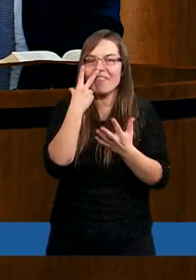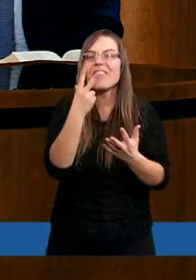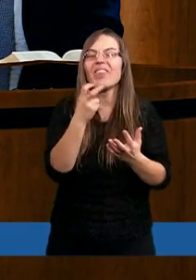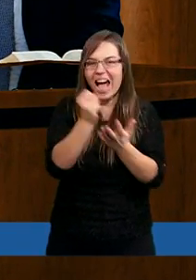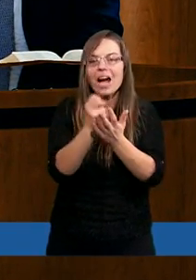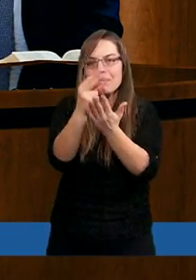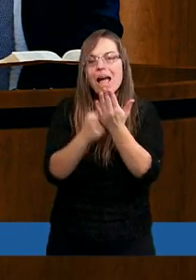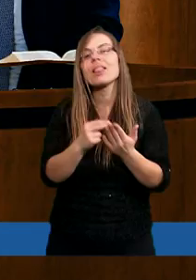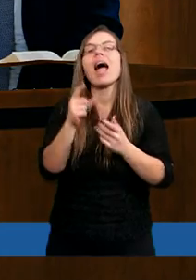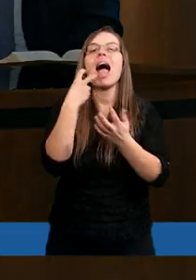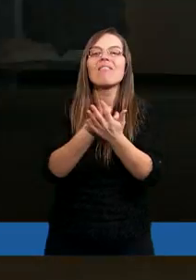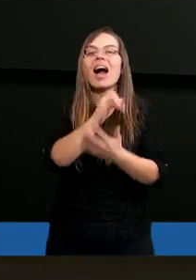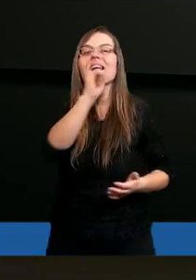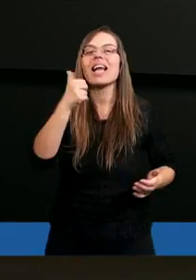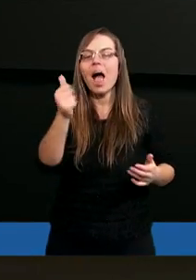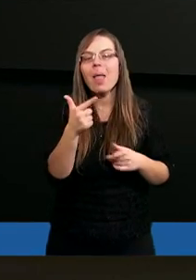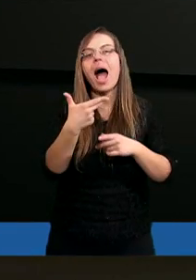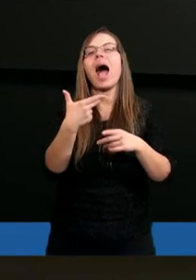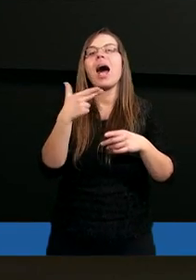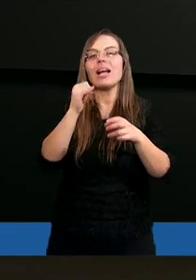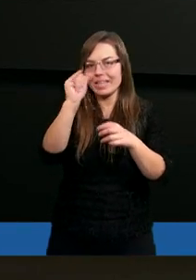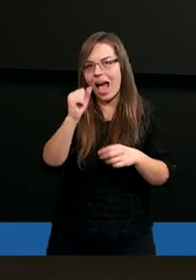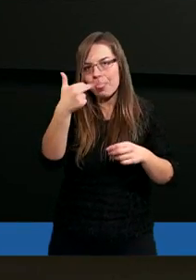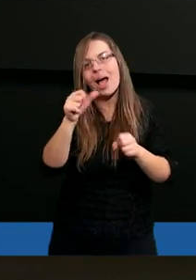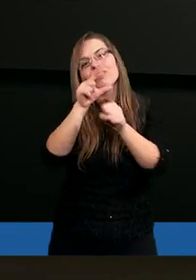Ewangeliana XII rozdziału,